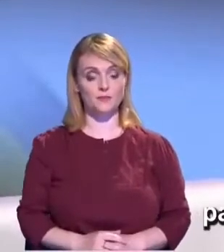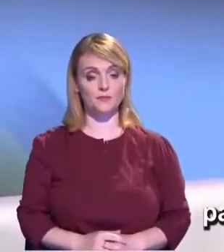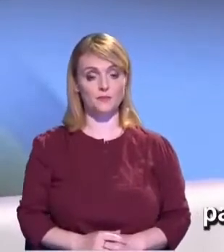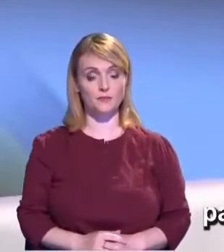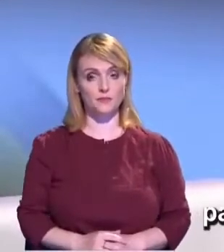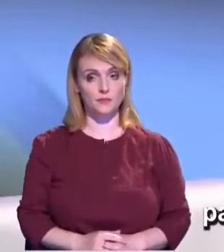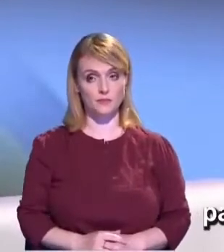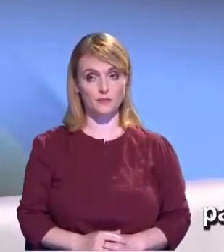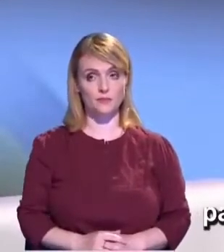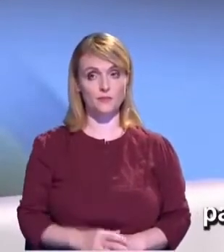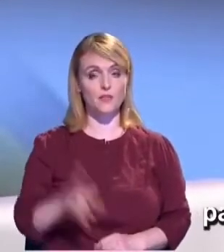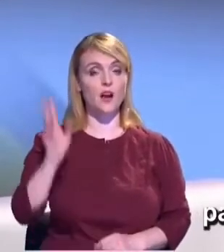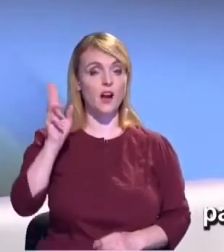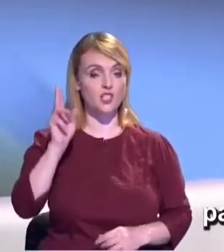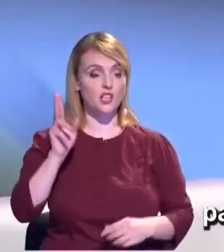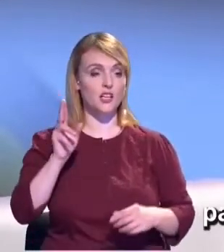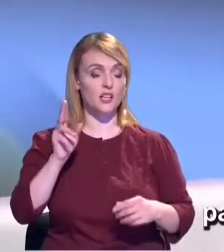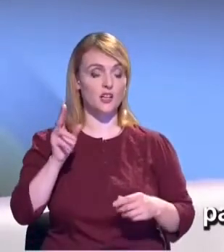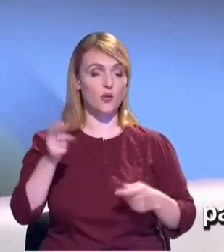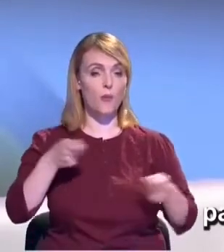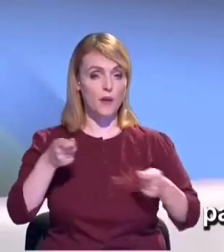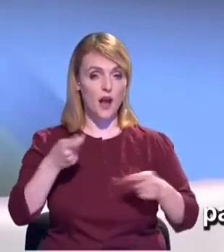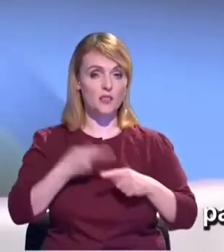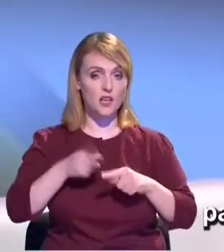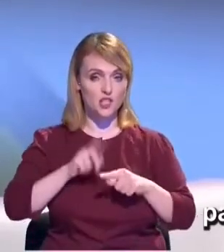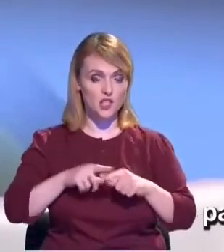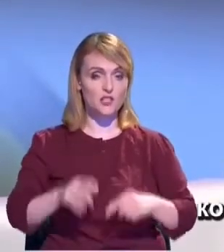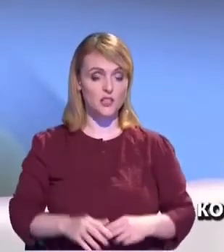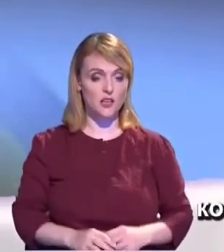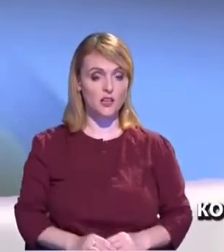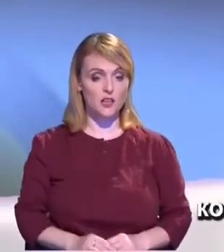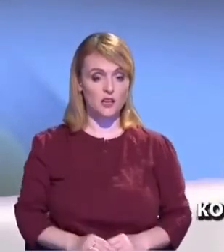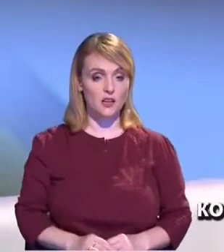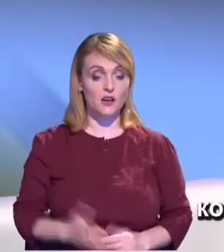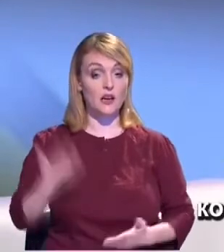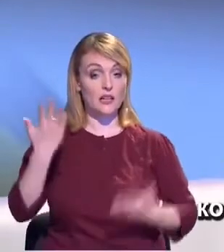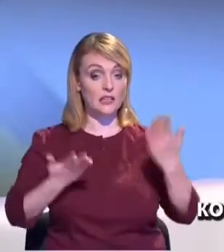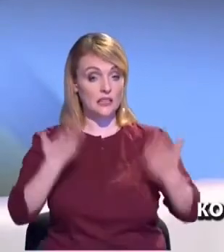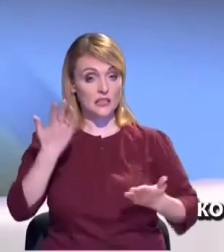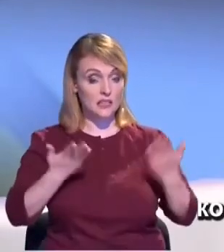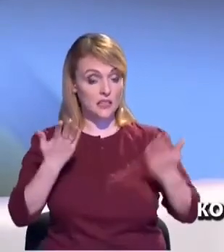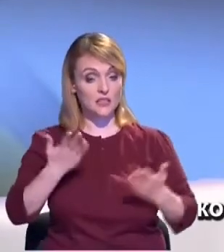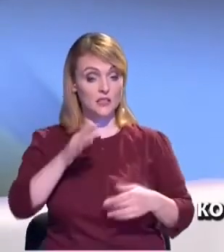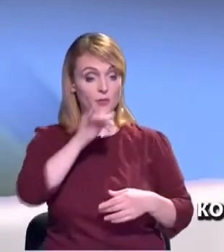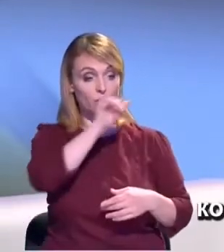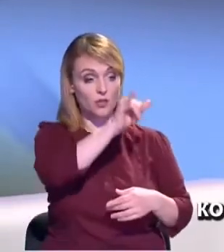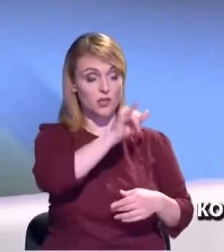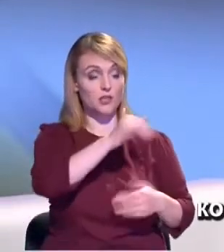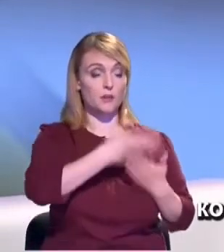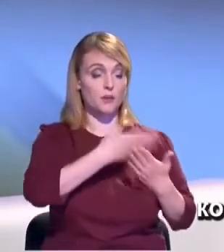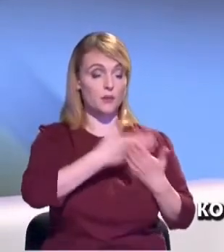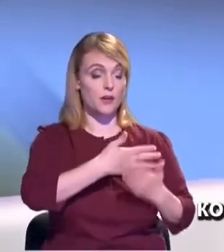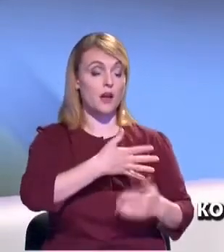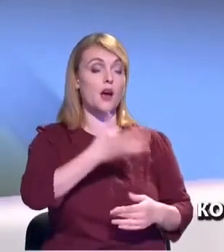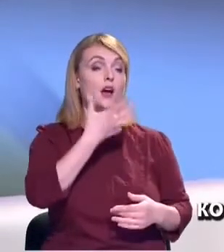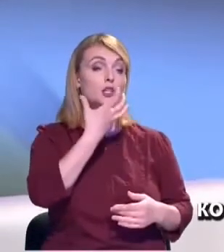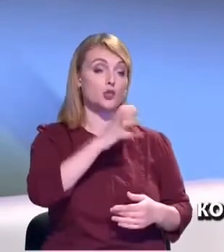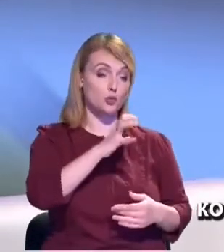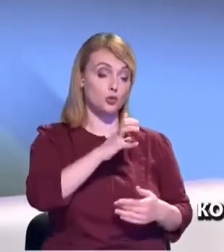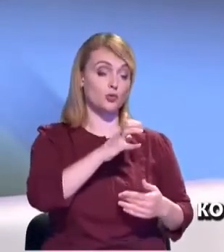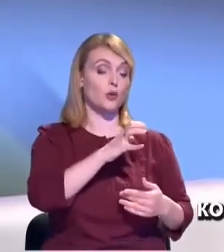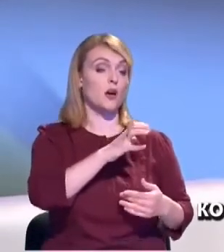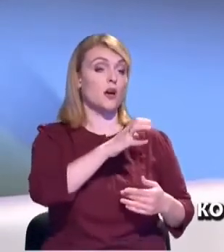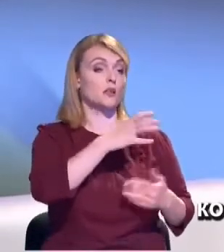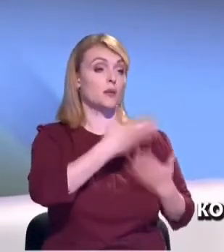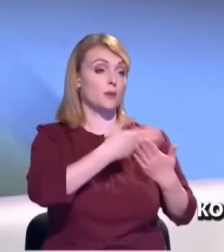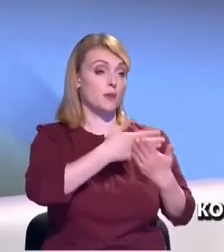care operează aceste instalații, deci, în cazul în care, dacă ei au avut mai mulți consumatori pentru care se pestează serviciul de